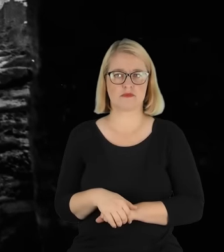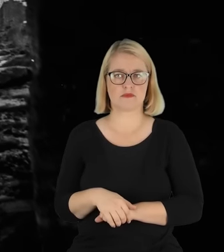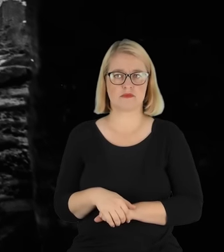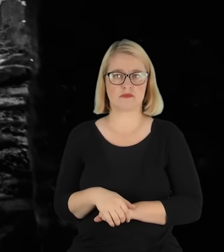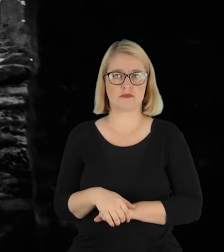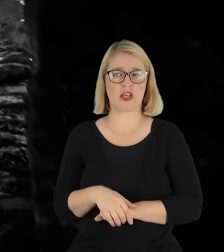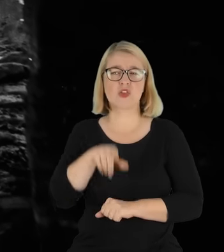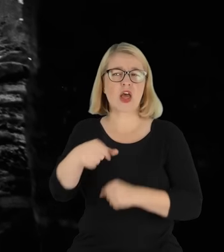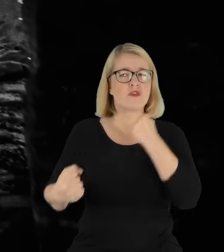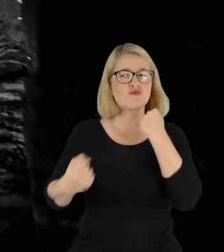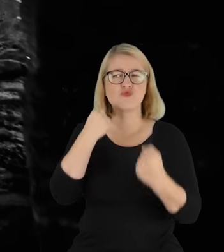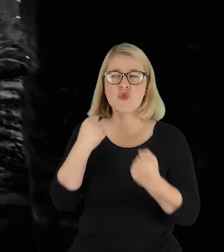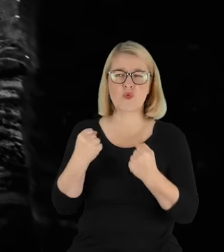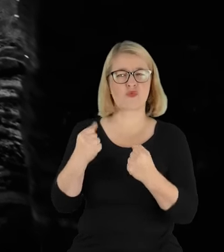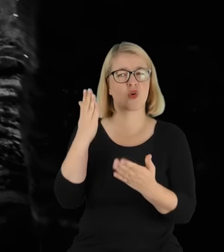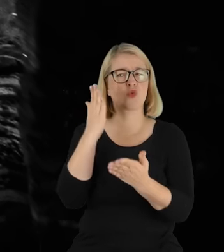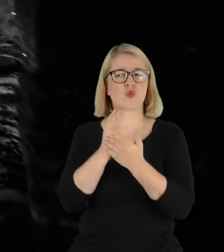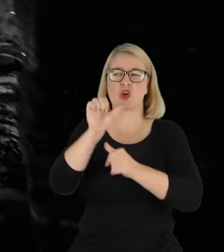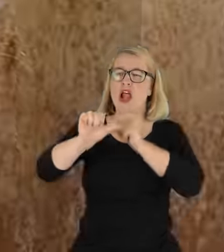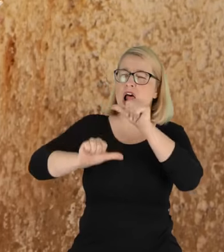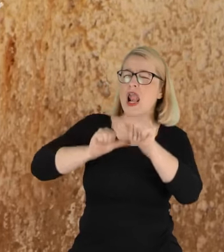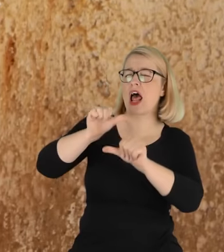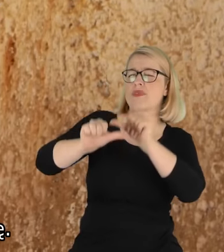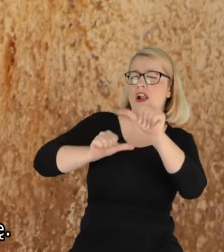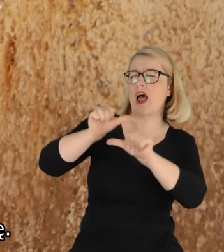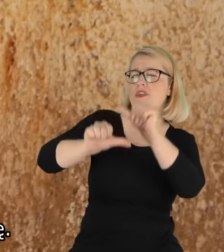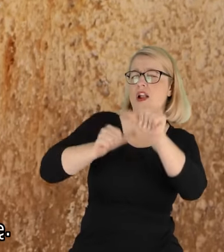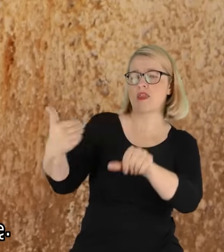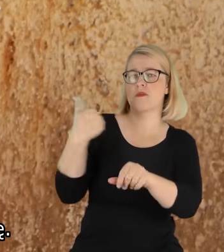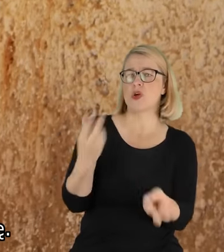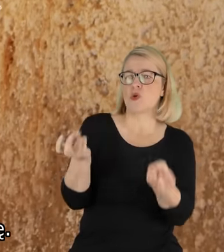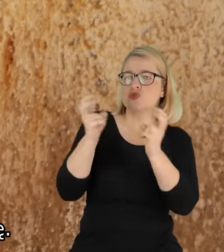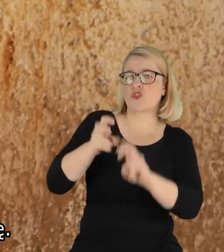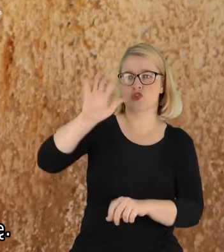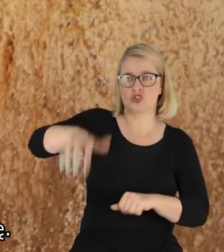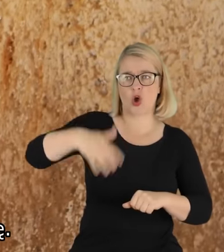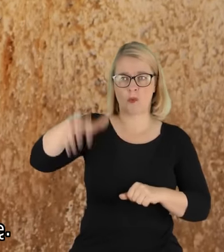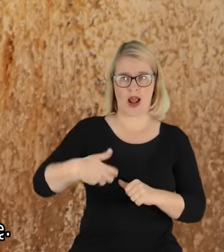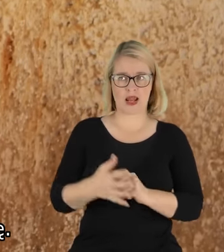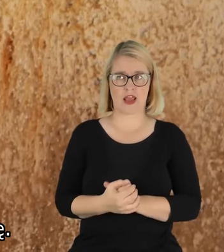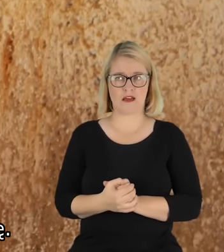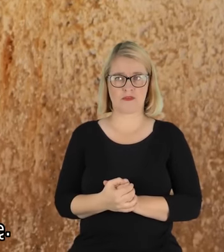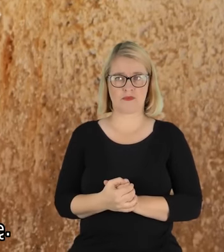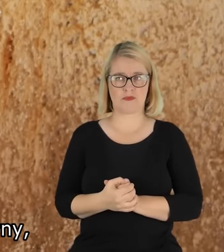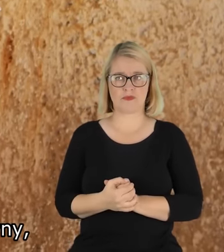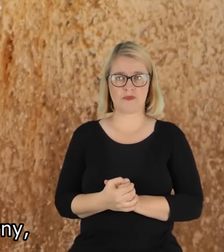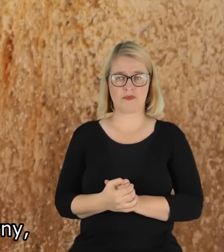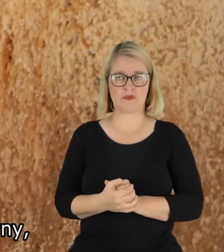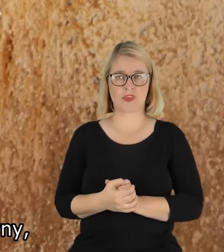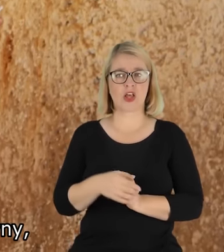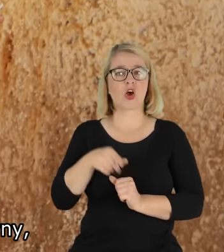ich pracy, że ten trud, którzy przez lata tutaj stworzyli, że stworzyli ci górnicy, tą kopalnię,